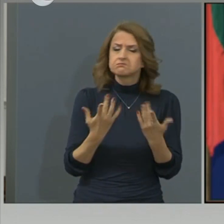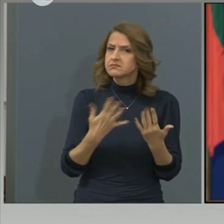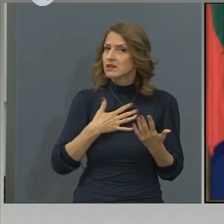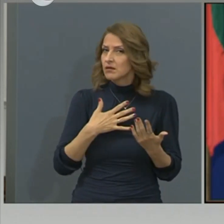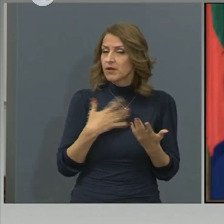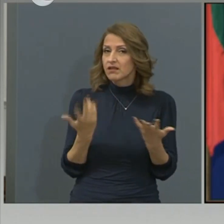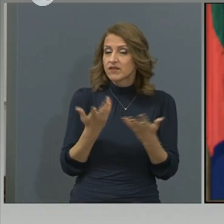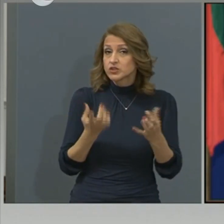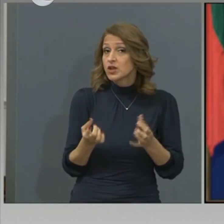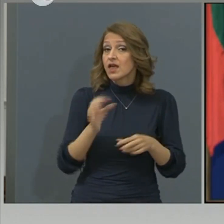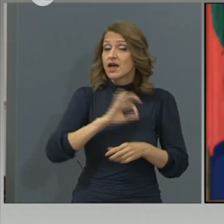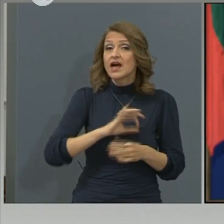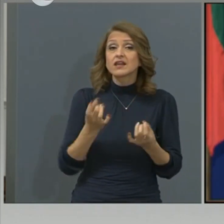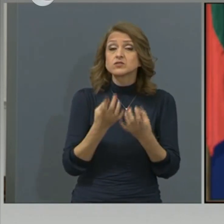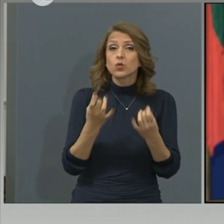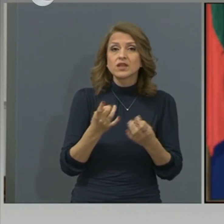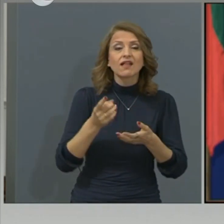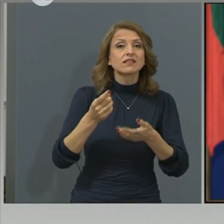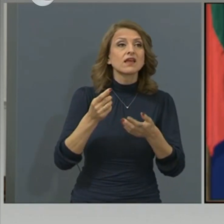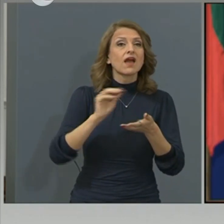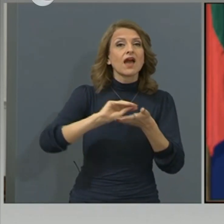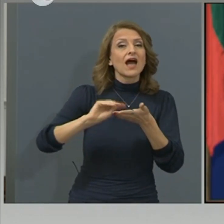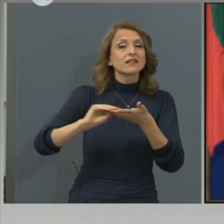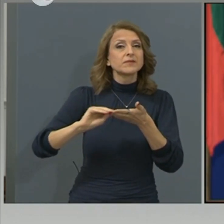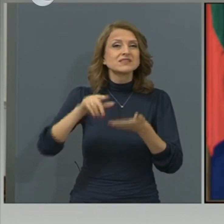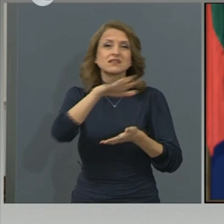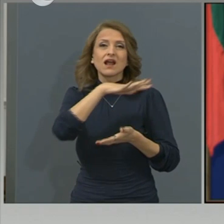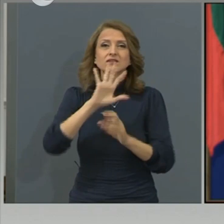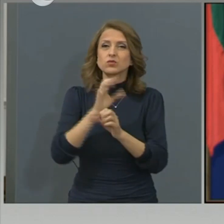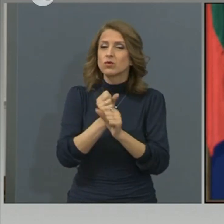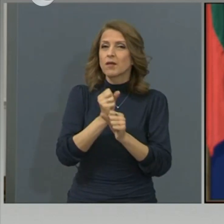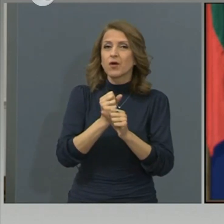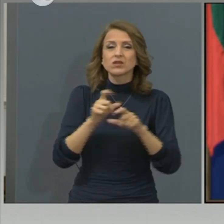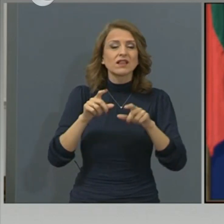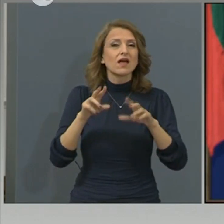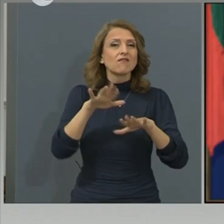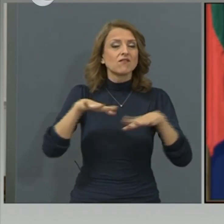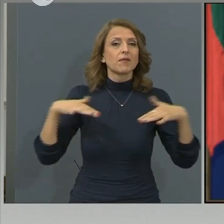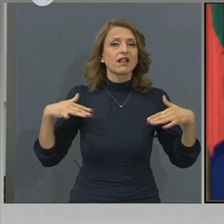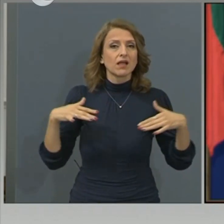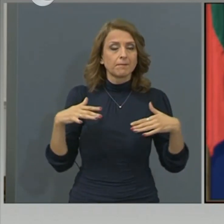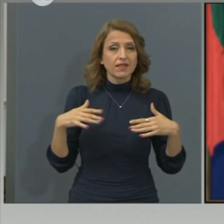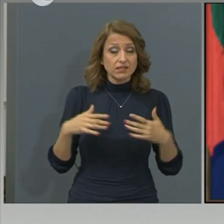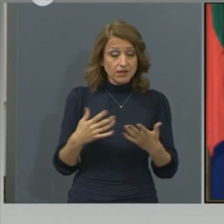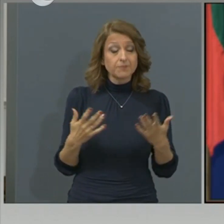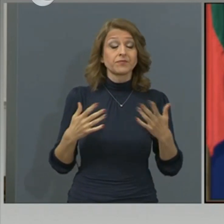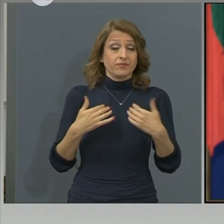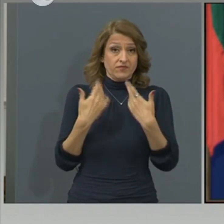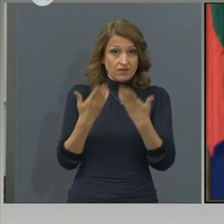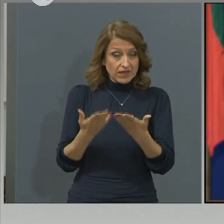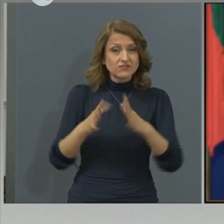вече резултати от изследваните от администрацията в парламента? Какво се случва От всички изследвания от